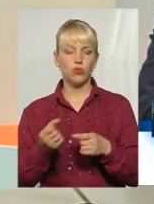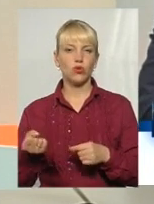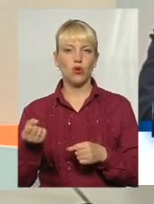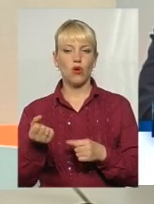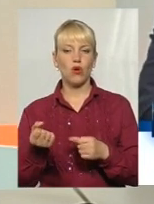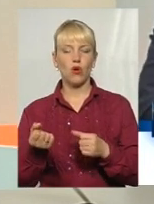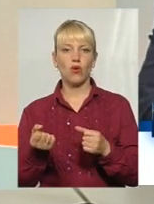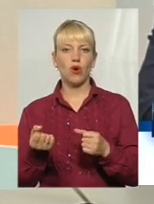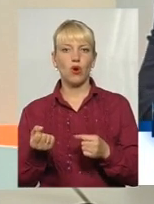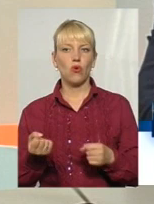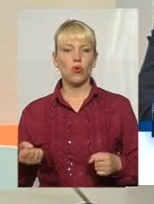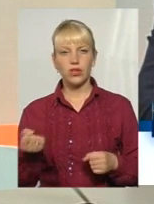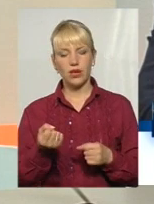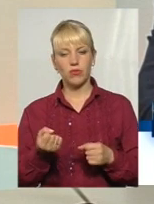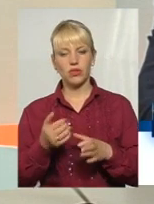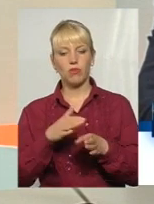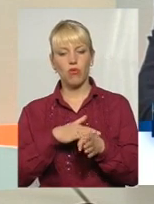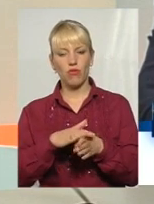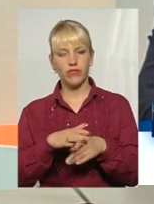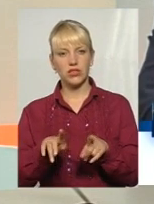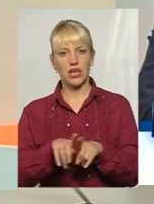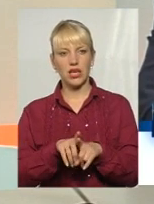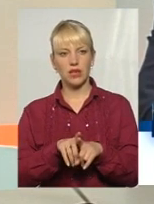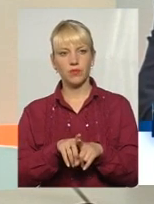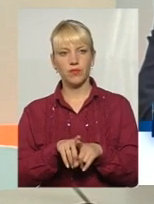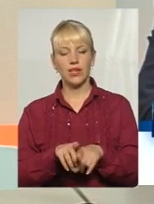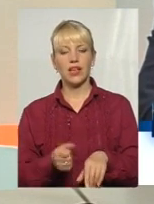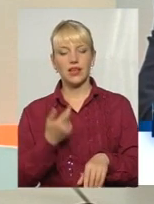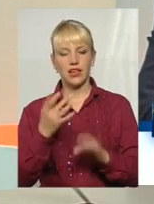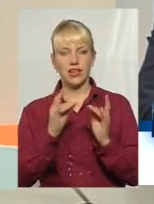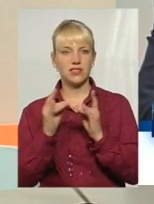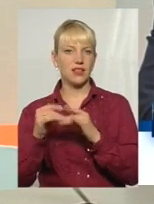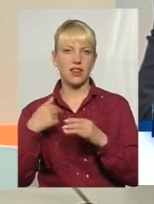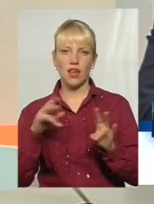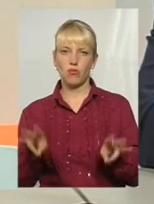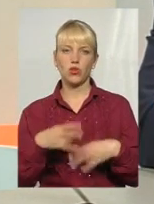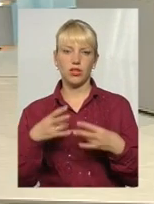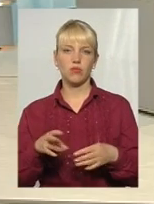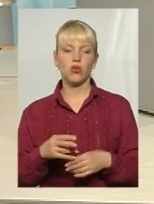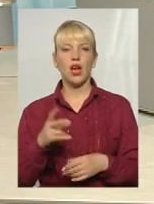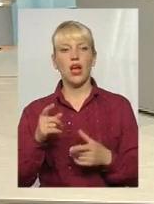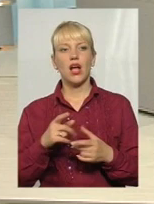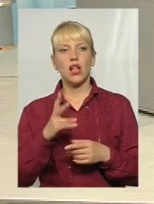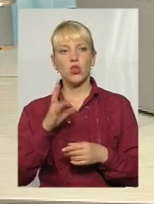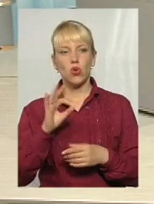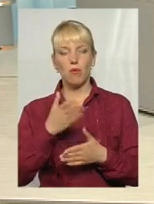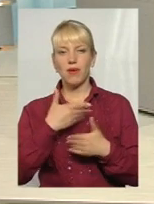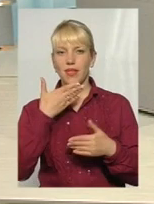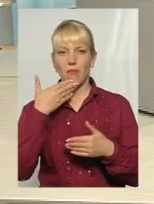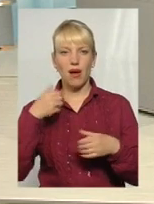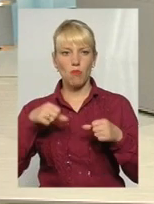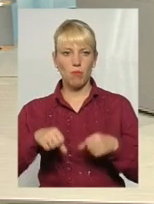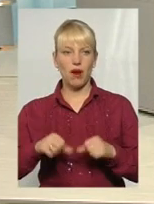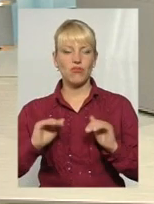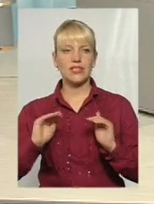повністю таку кількість ліжок нам не потрібно. Але чи ми ж не можемо, не маємо права